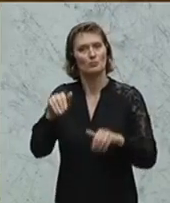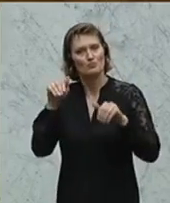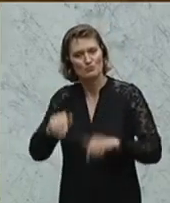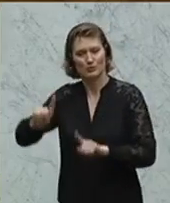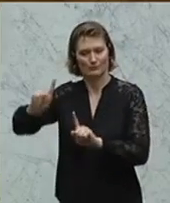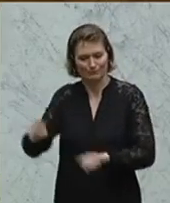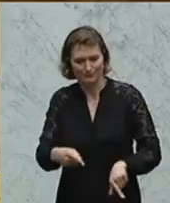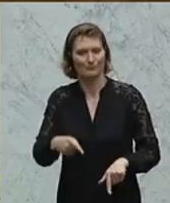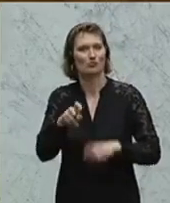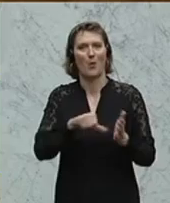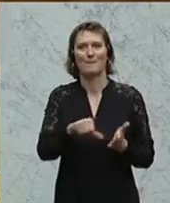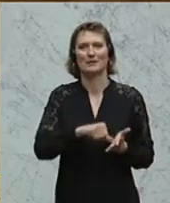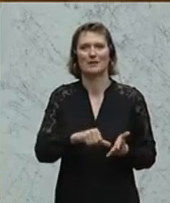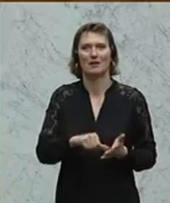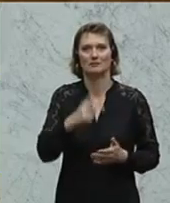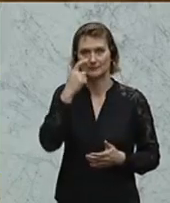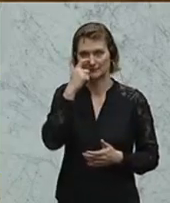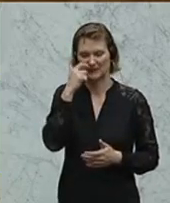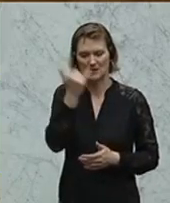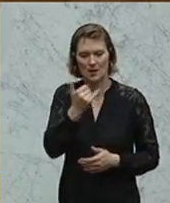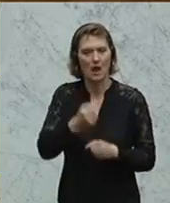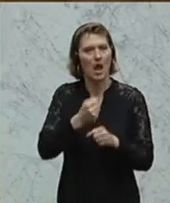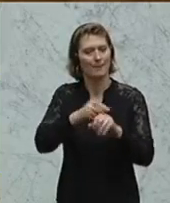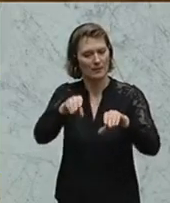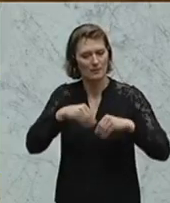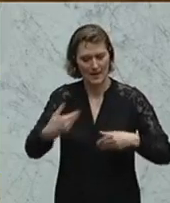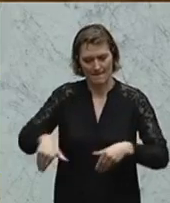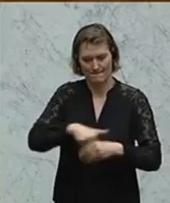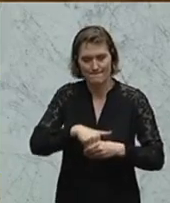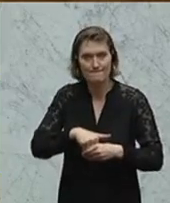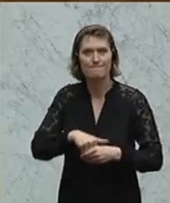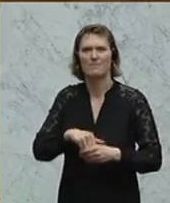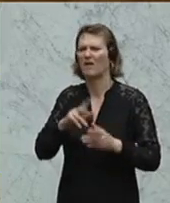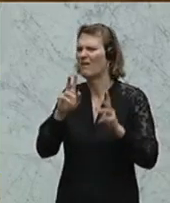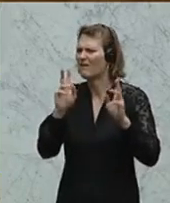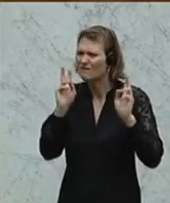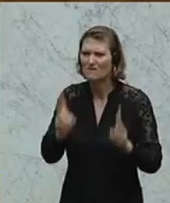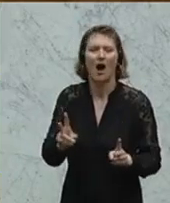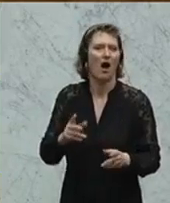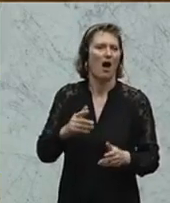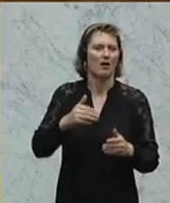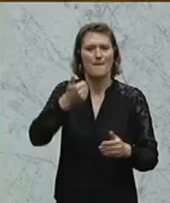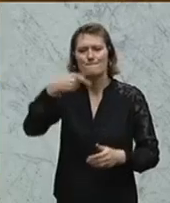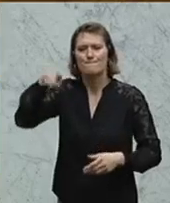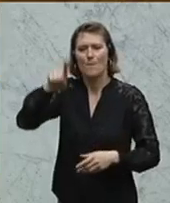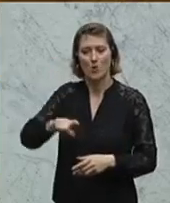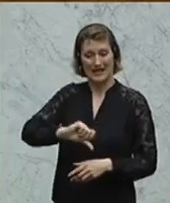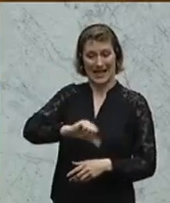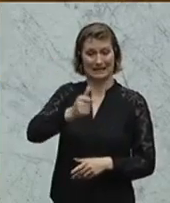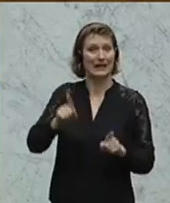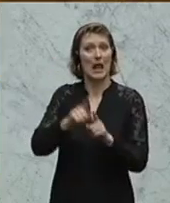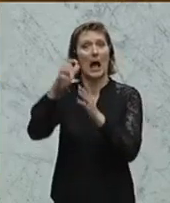Steuerzahlung zu bringen. Jedem Arbeitnehmer, jeder Arbeitnehmerin in völliger Transparenz wird am Monatsersten